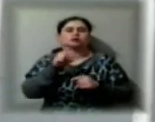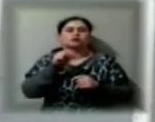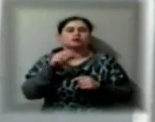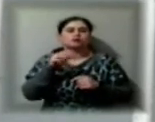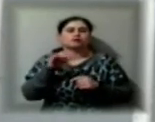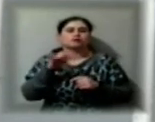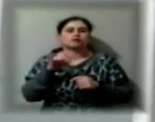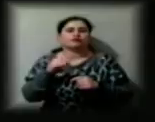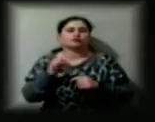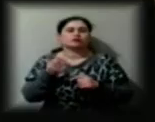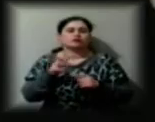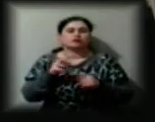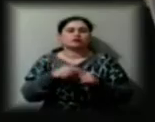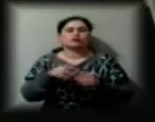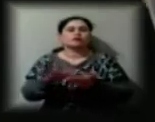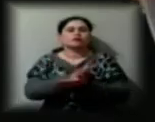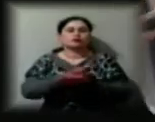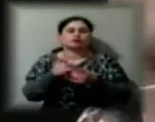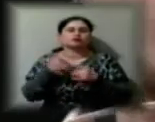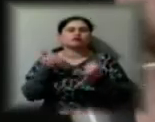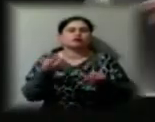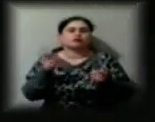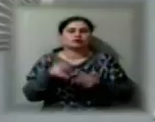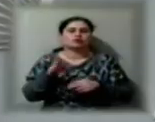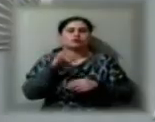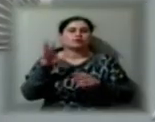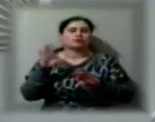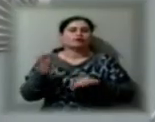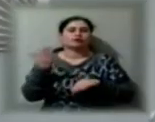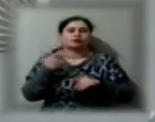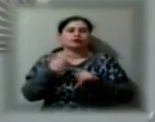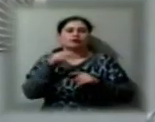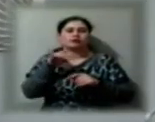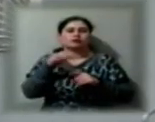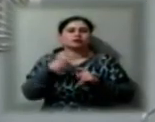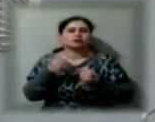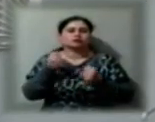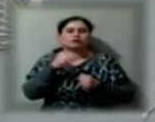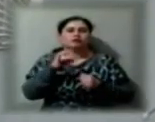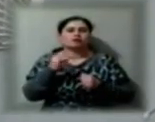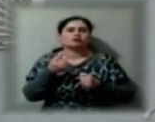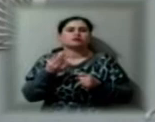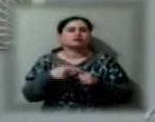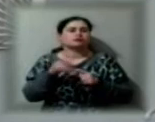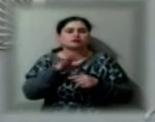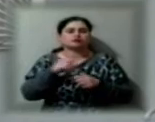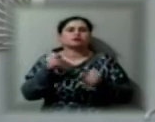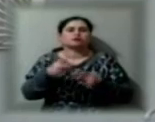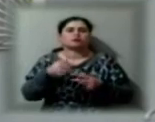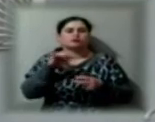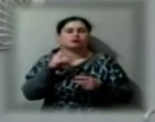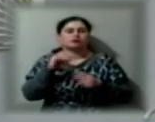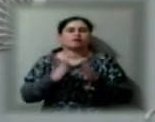перебирання, що на сьогодні залишиться після стихії. На сьогодні в департаменті є підрядна організація, яка має спецзовну техніку, це вишка, там